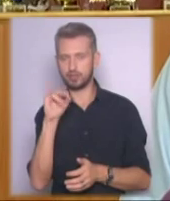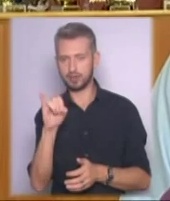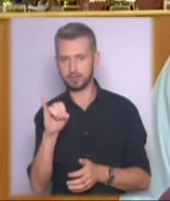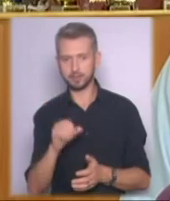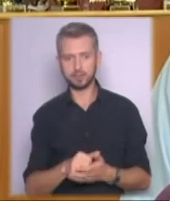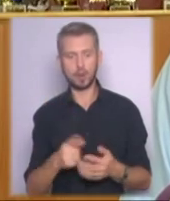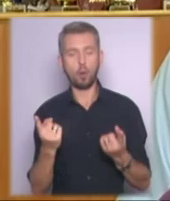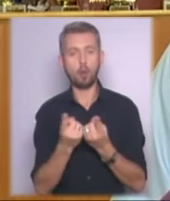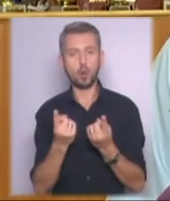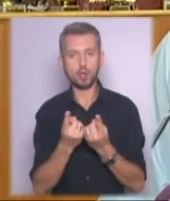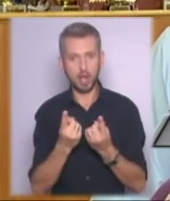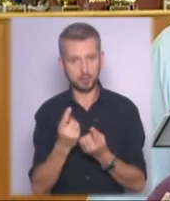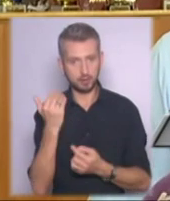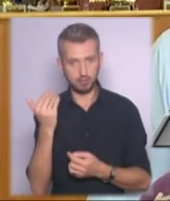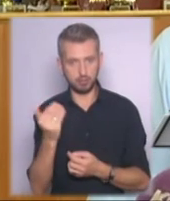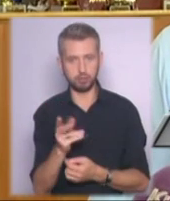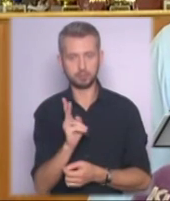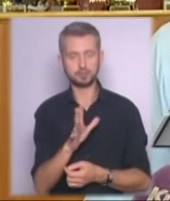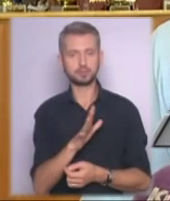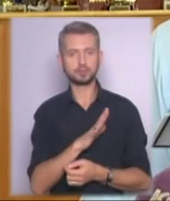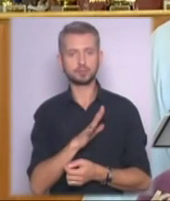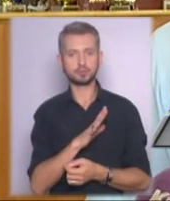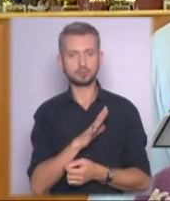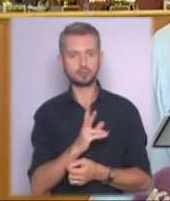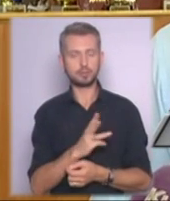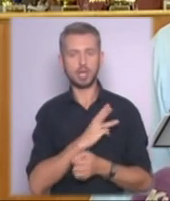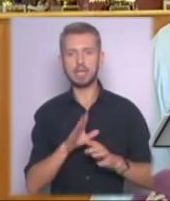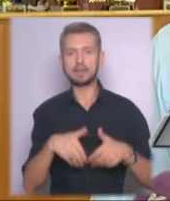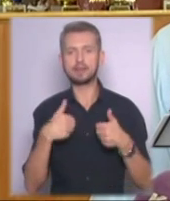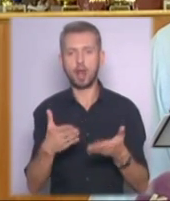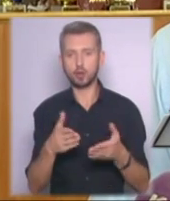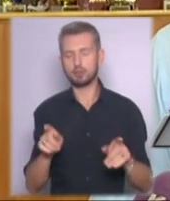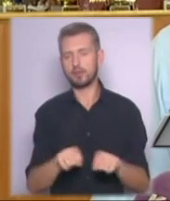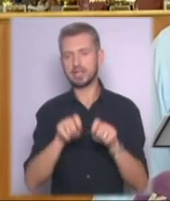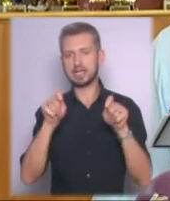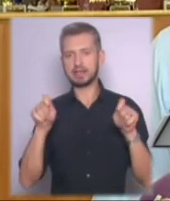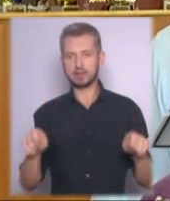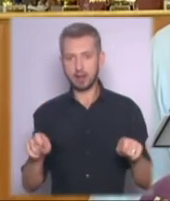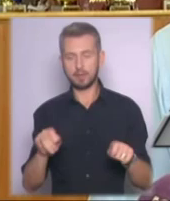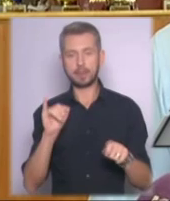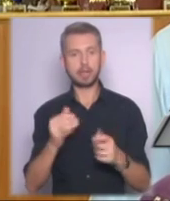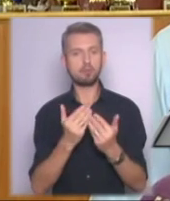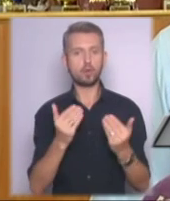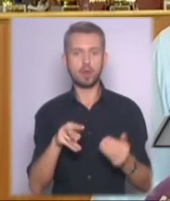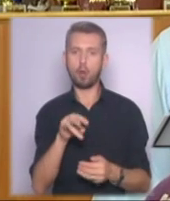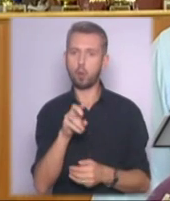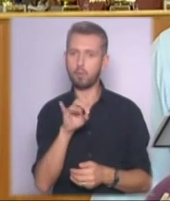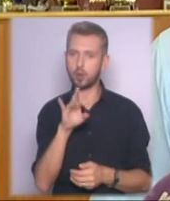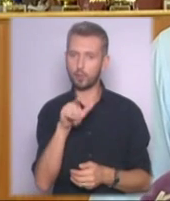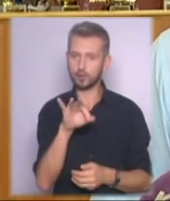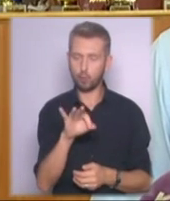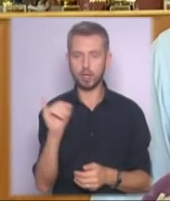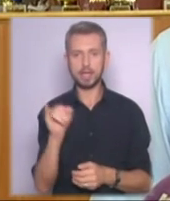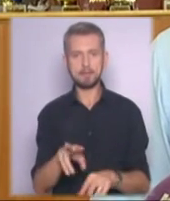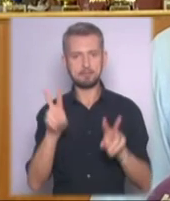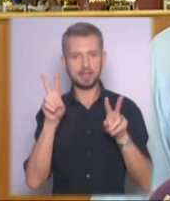Однокласники Лобановського, які були ініціаторами відкриття і музею Лобановського, і присвоєння